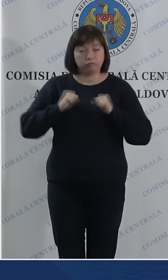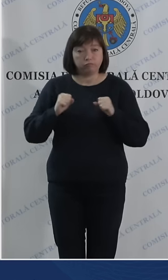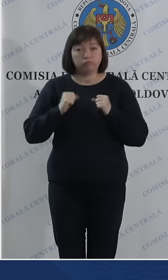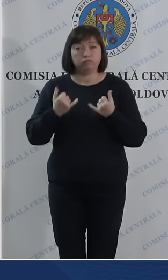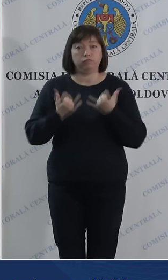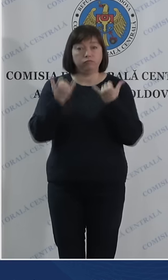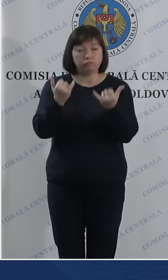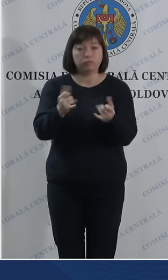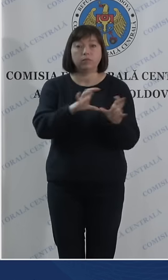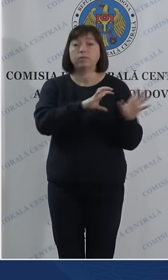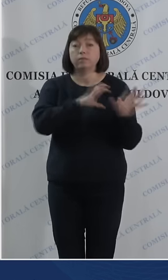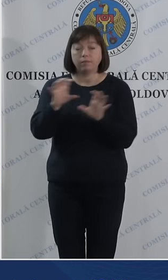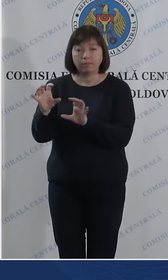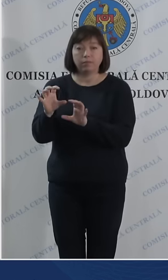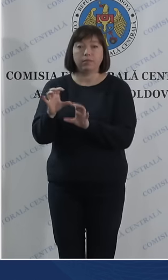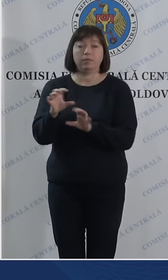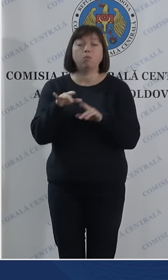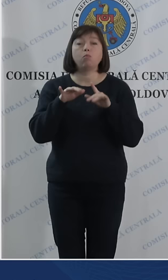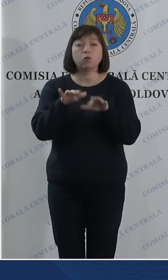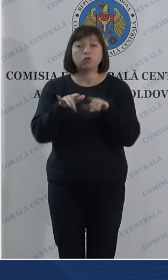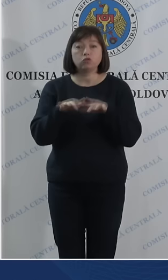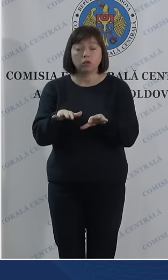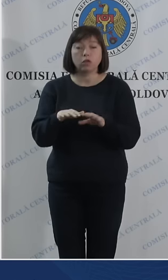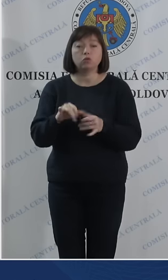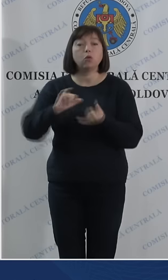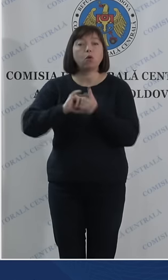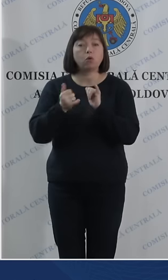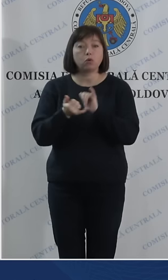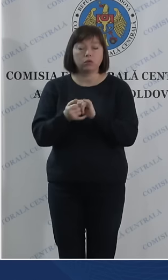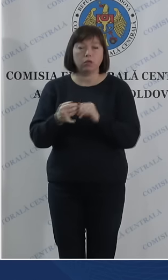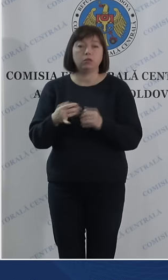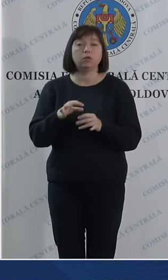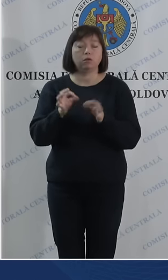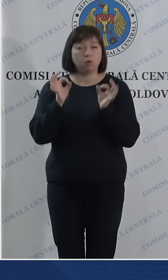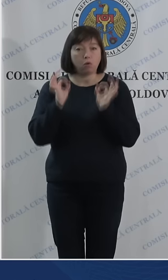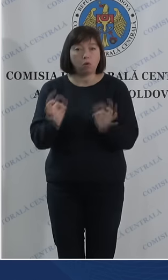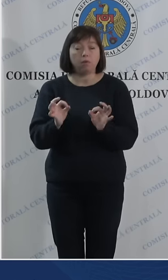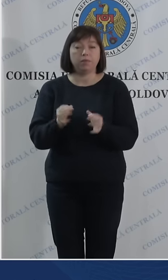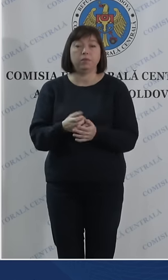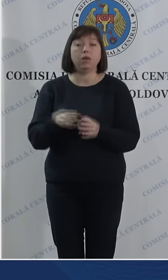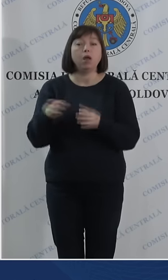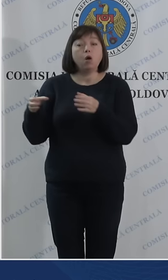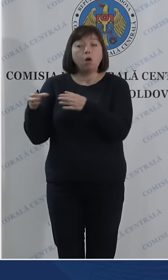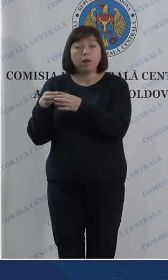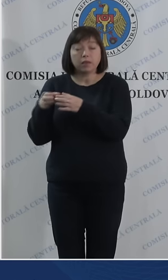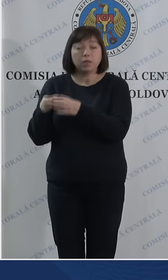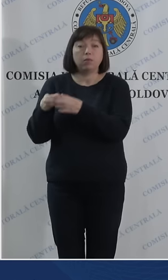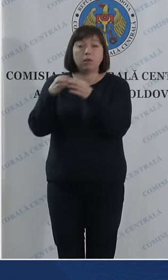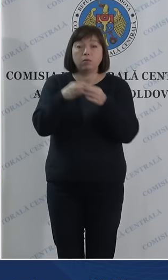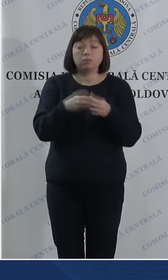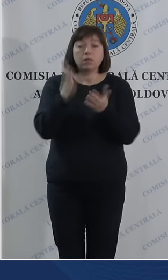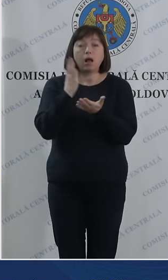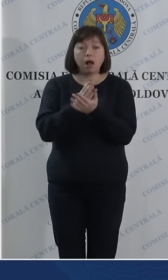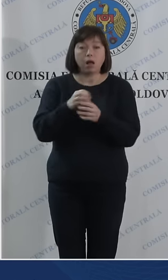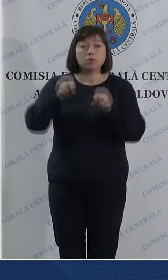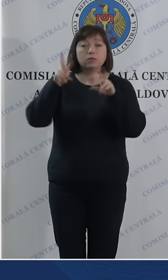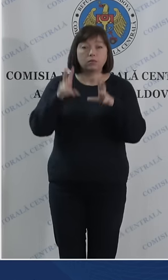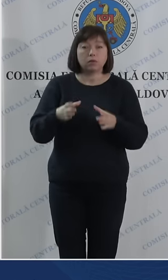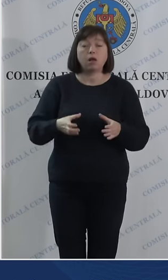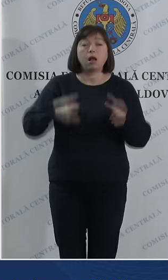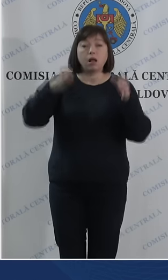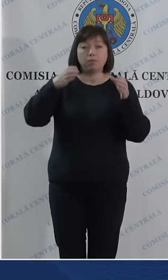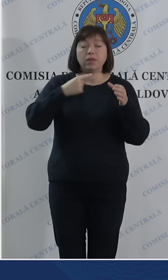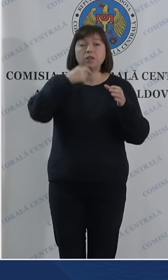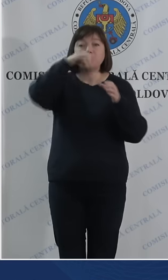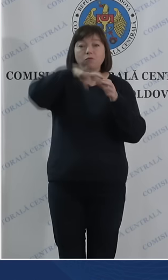pentru a asigura respectarea procesului în condiții optime, echipile mobile fiind dotate cu cabine de